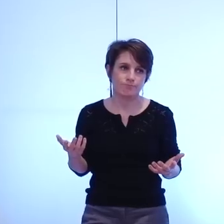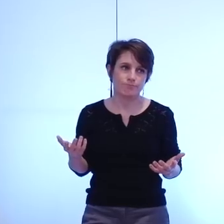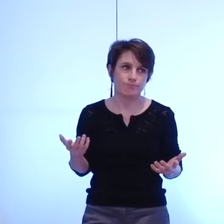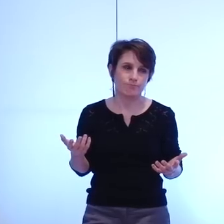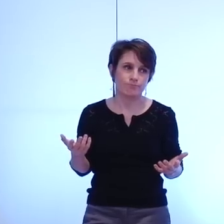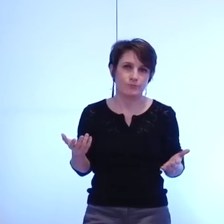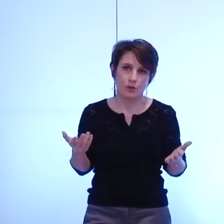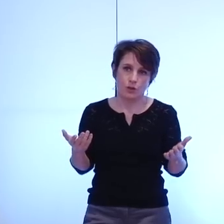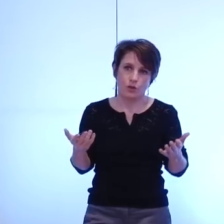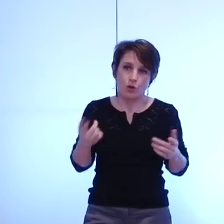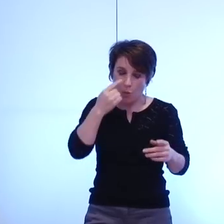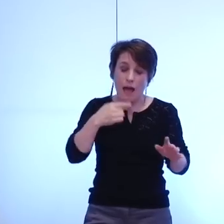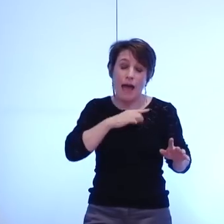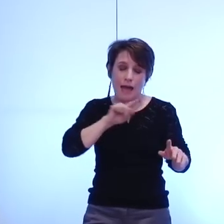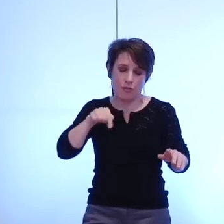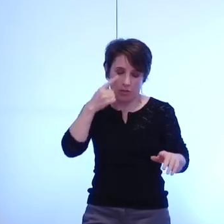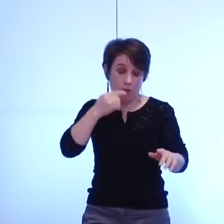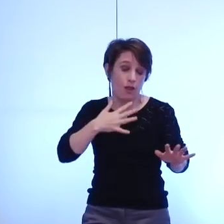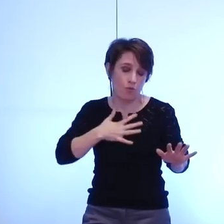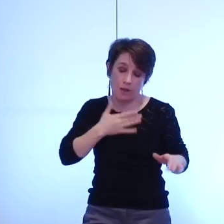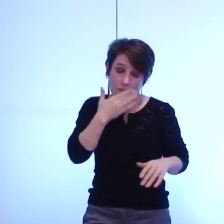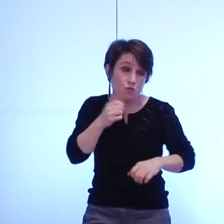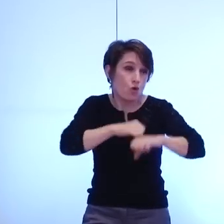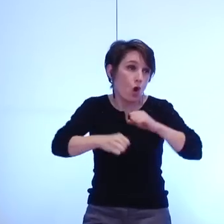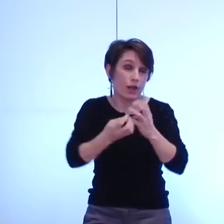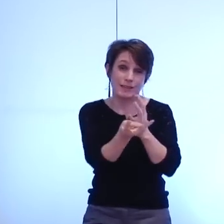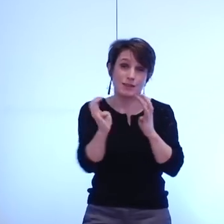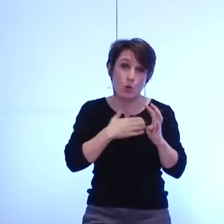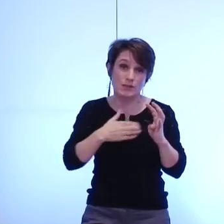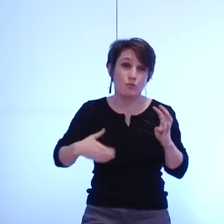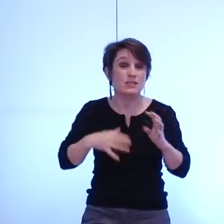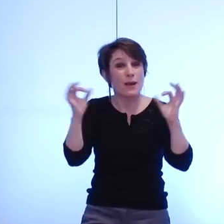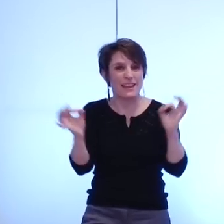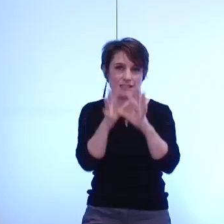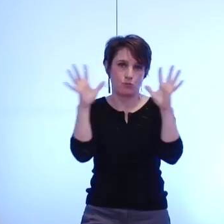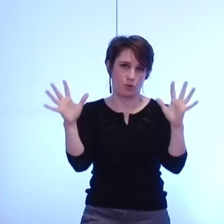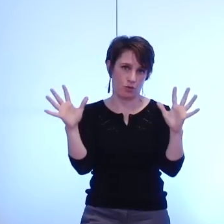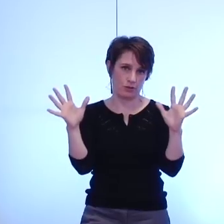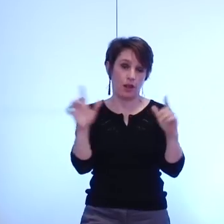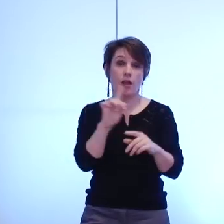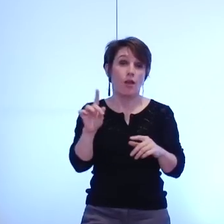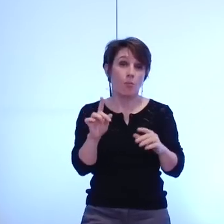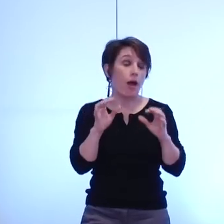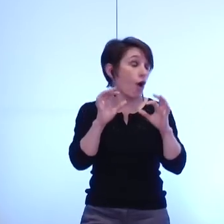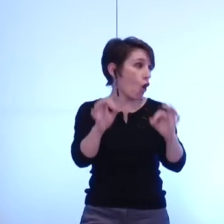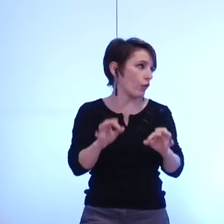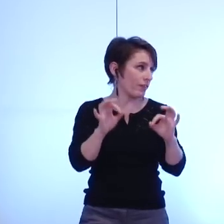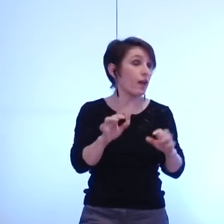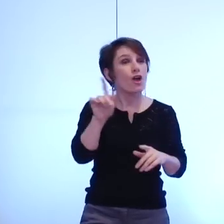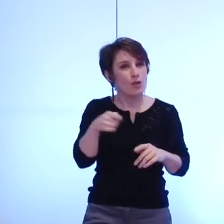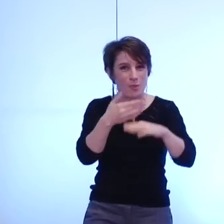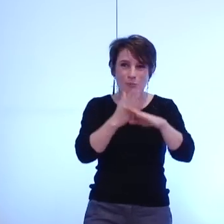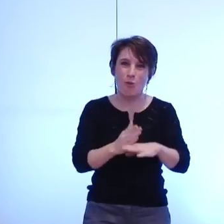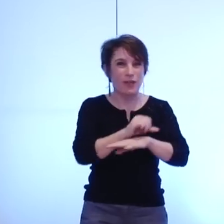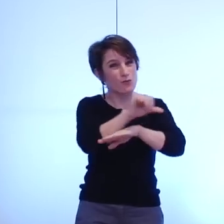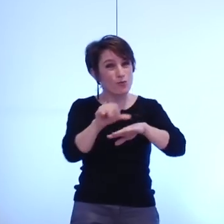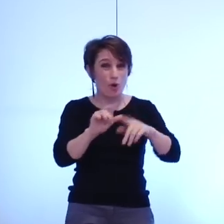municipal extraordinaire et non ordinaire si vous me permettez ce terme normalement 1h15 y était consacré mais nous avons déjà